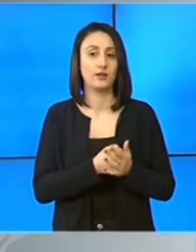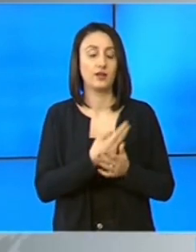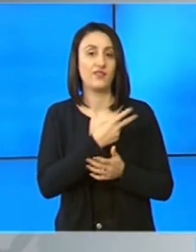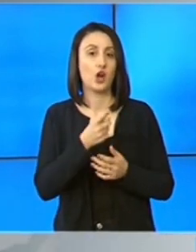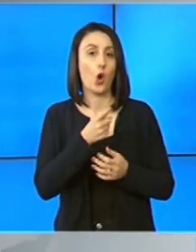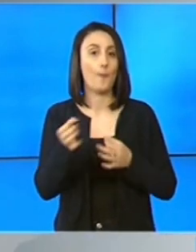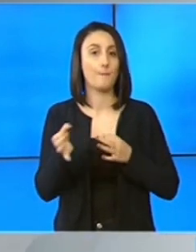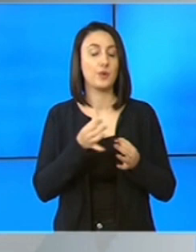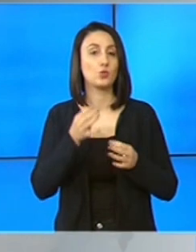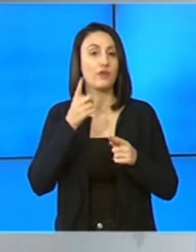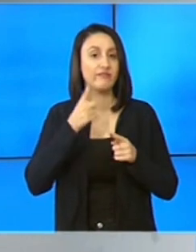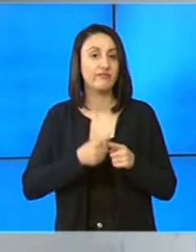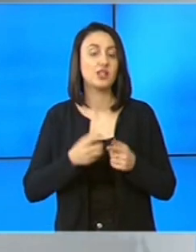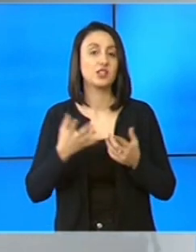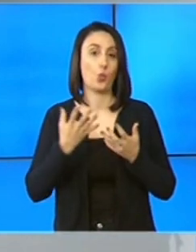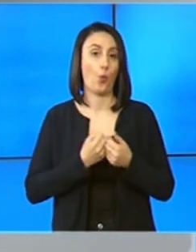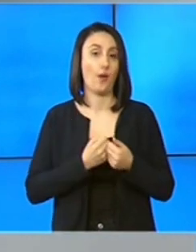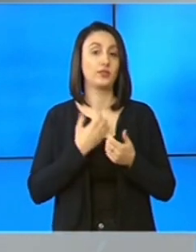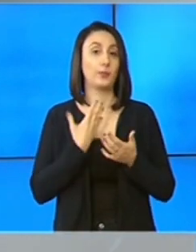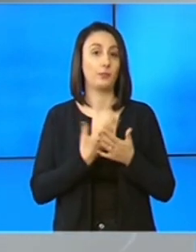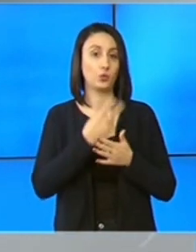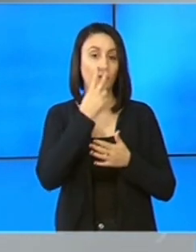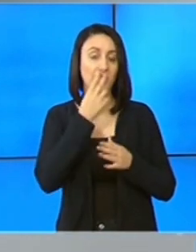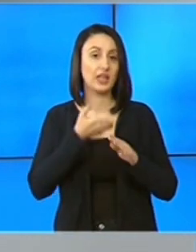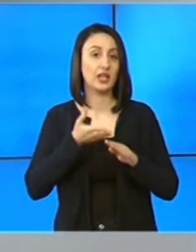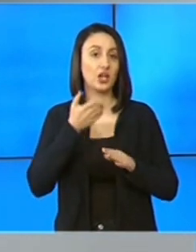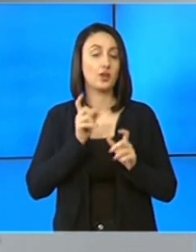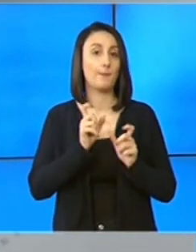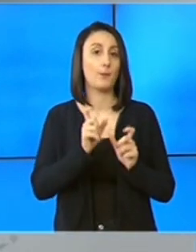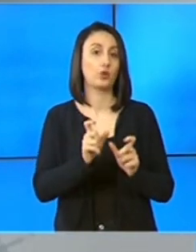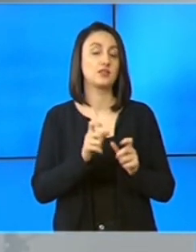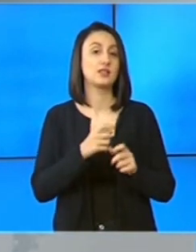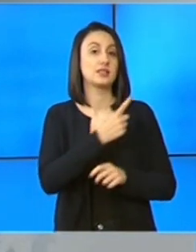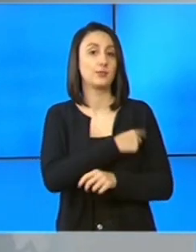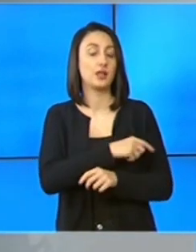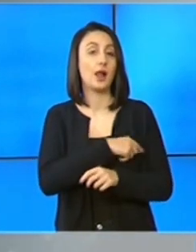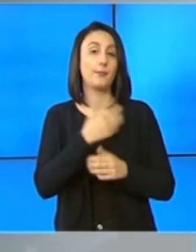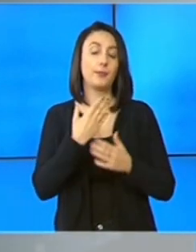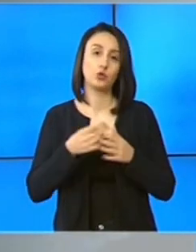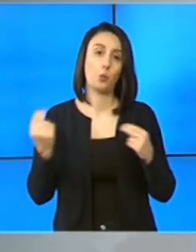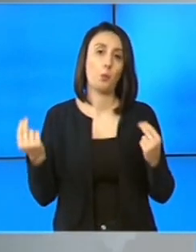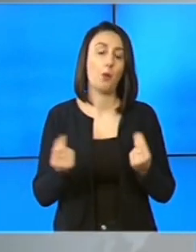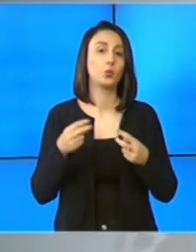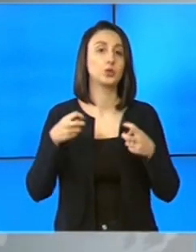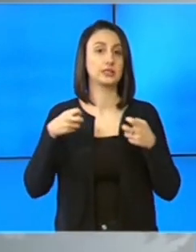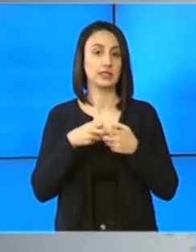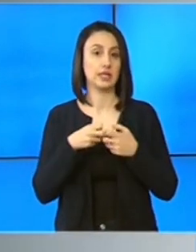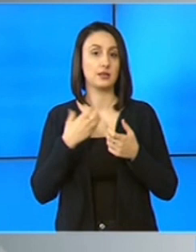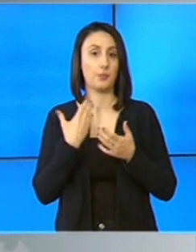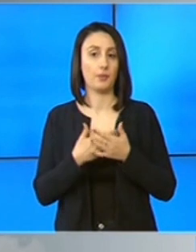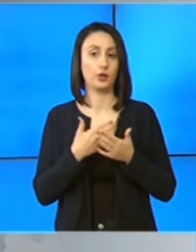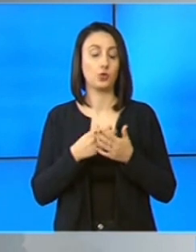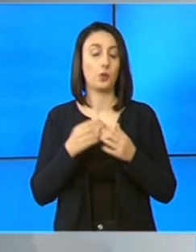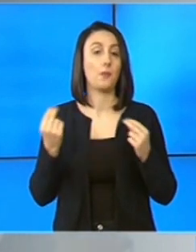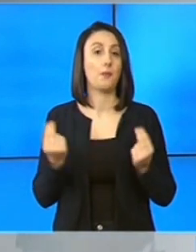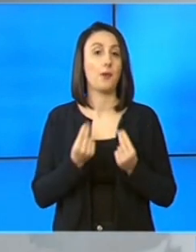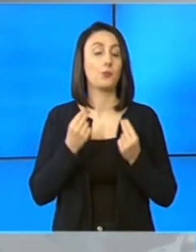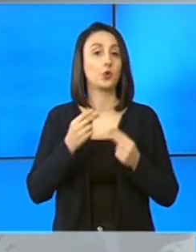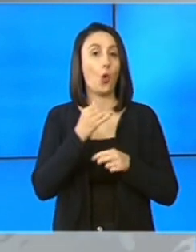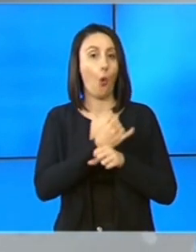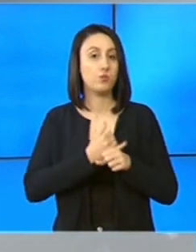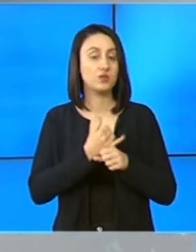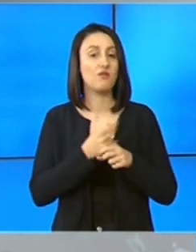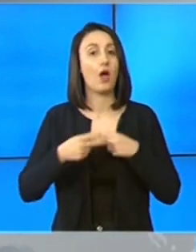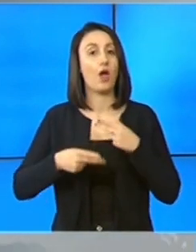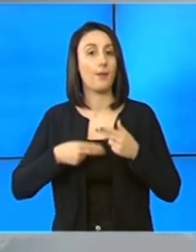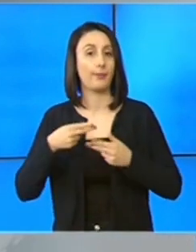o măsură concretă luată pentru creșterea siguranței în spitale, pentru bunătățirea testării, pentru bunătățirea supravegherii